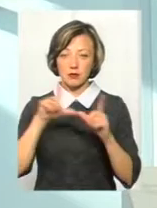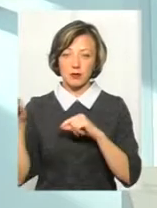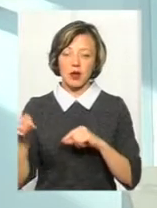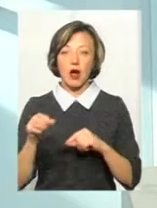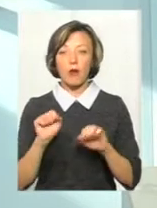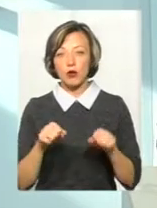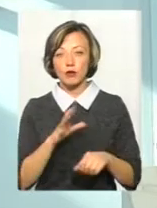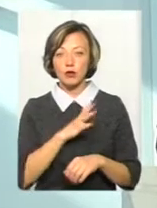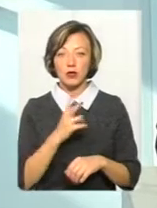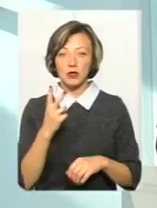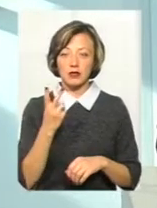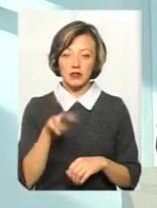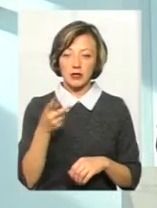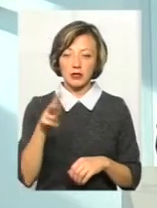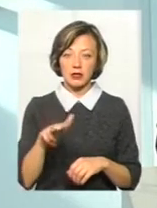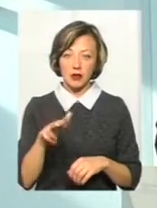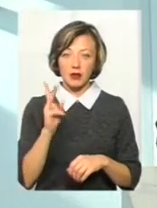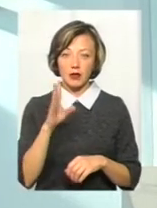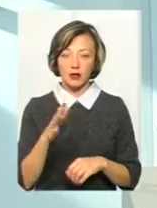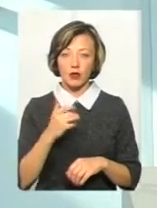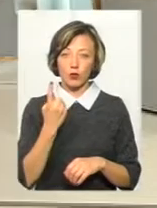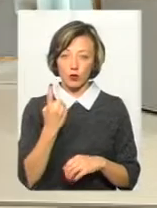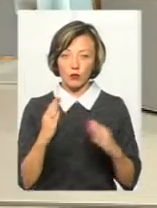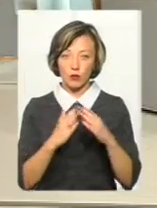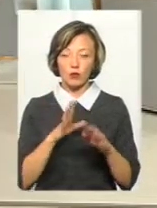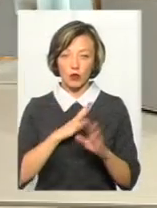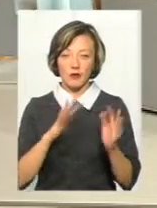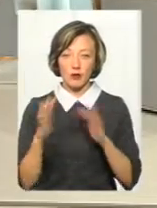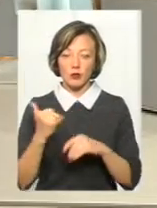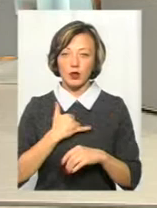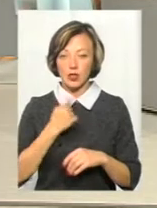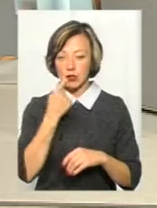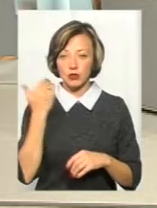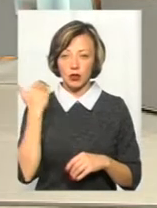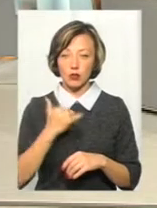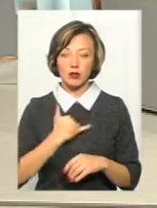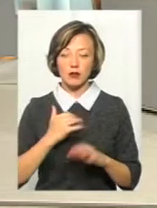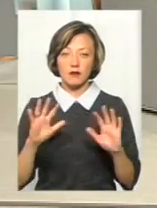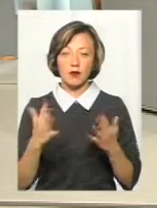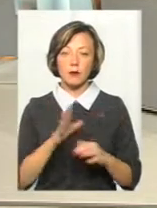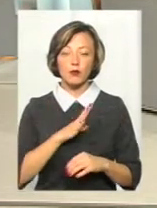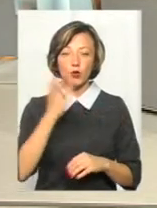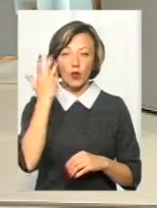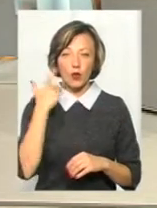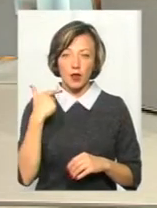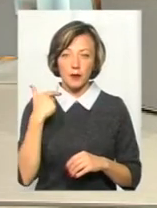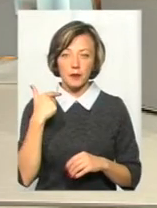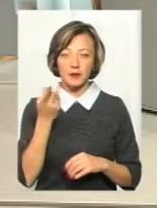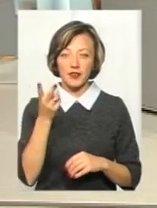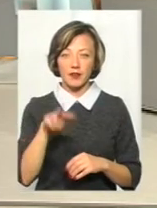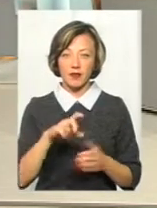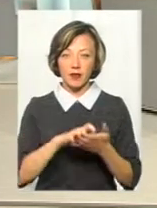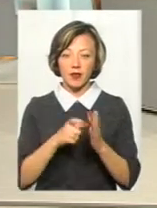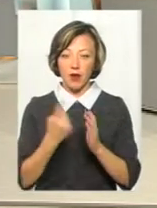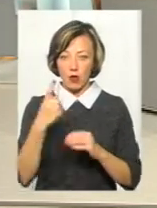І це може бути дві-три квартири в одному будинку, нас такі випадки бували. Нещодавно в нас був буквально випадок, коли дві квартири